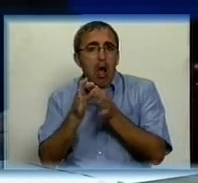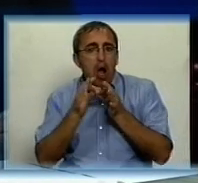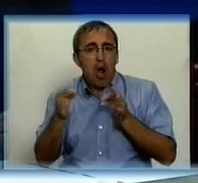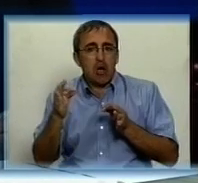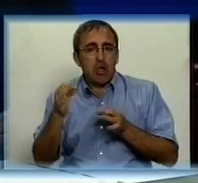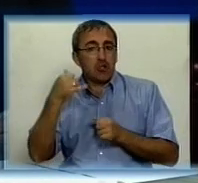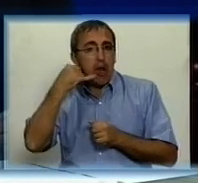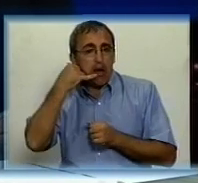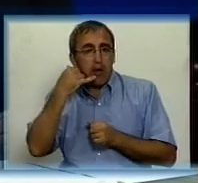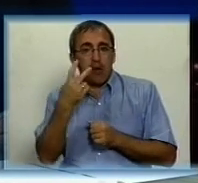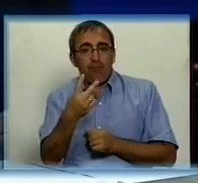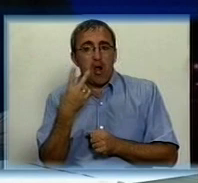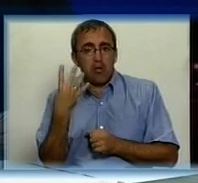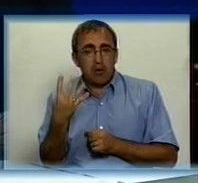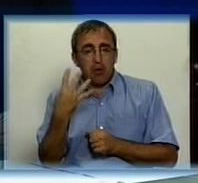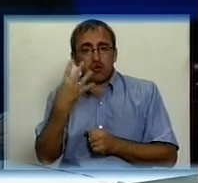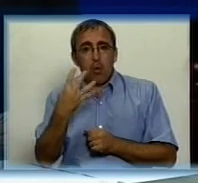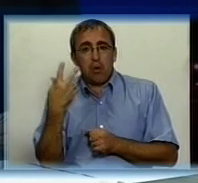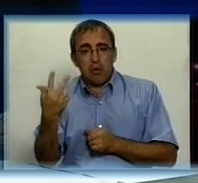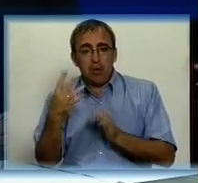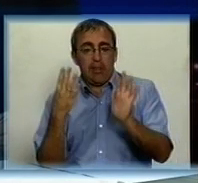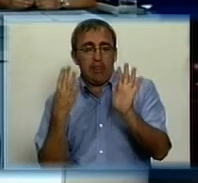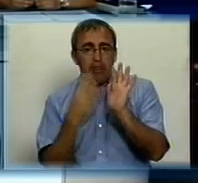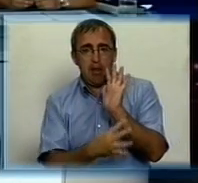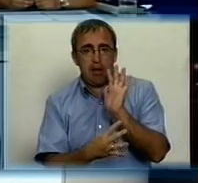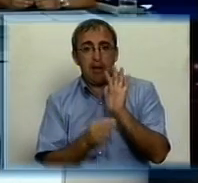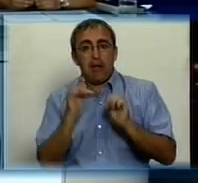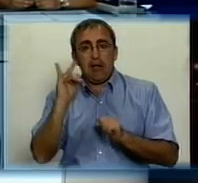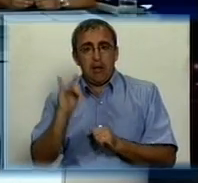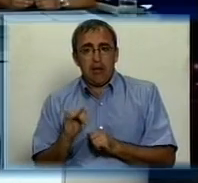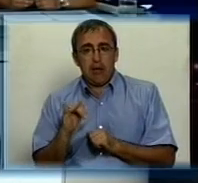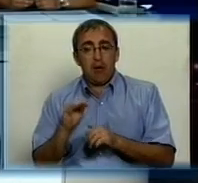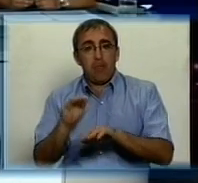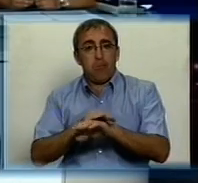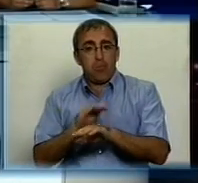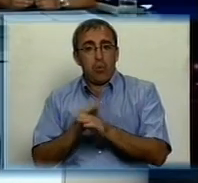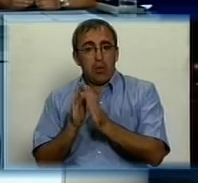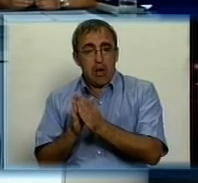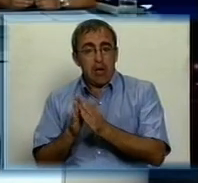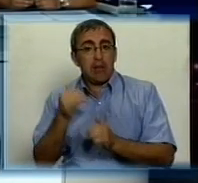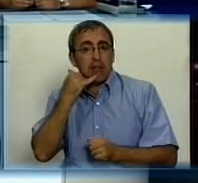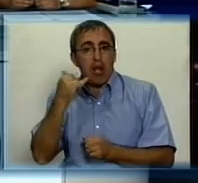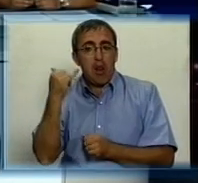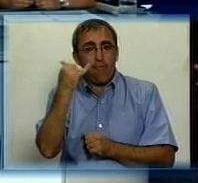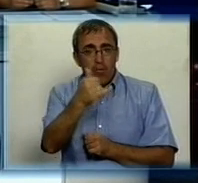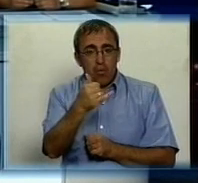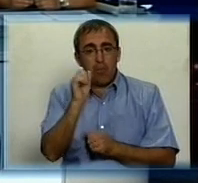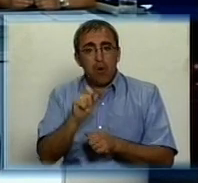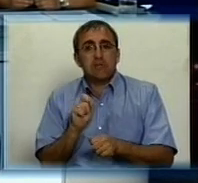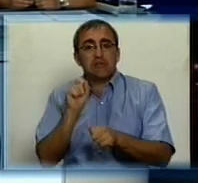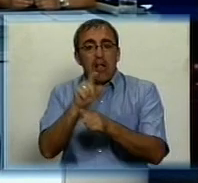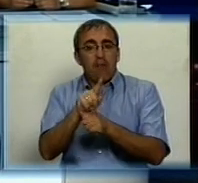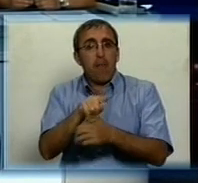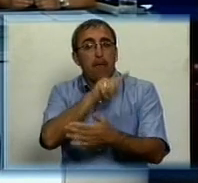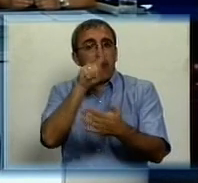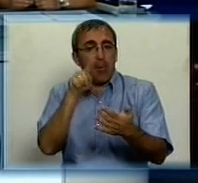нашому управлінні 24-43-90. І, будь ласка, можна нам телефонувати, можна нам задавати питання.